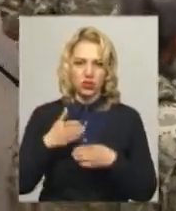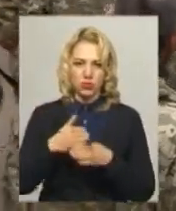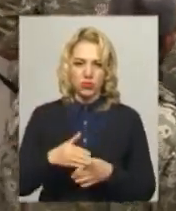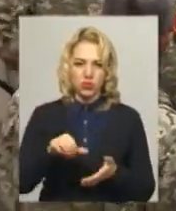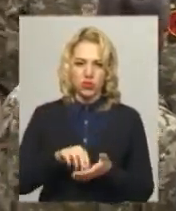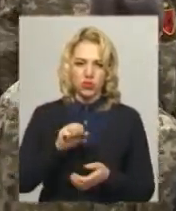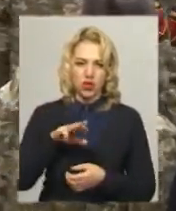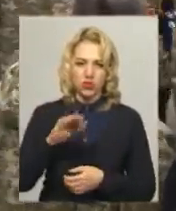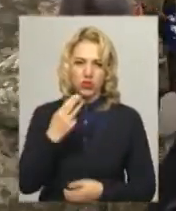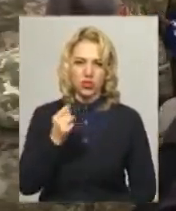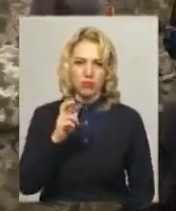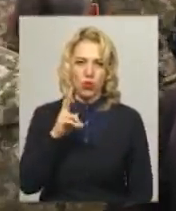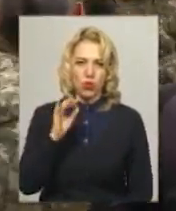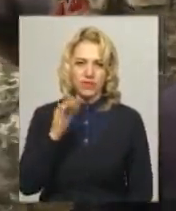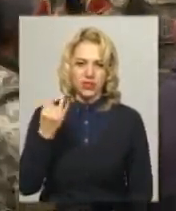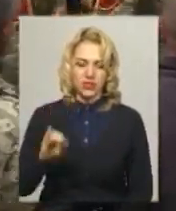МАТО Володимир Шубковський.